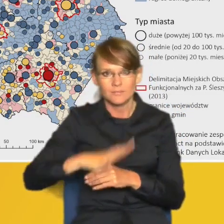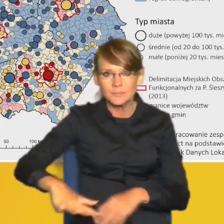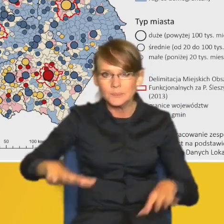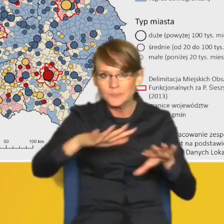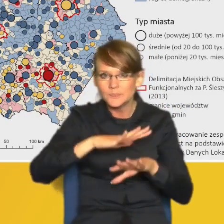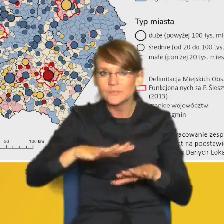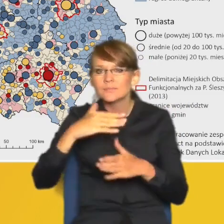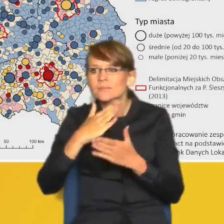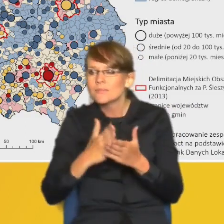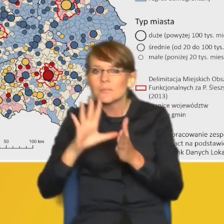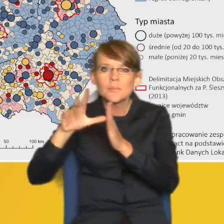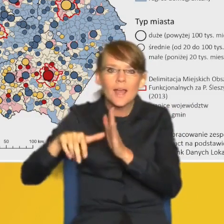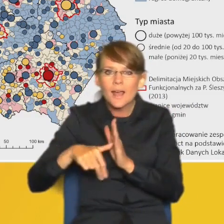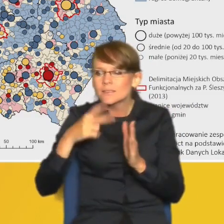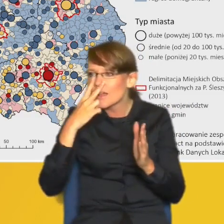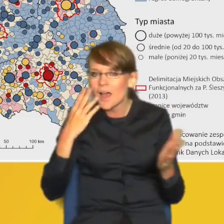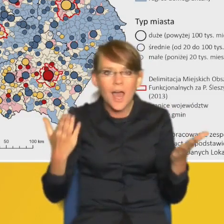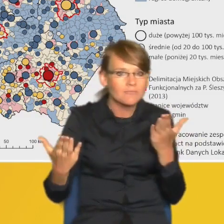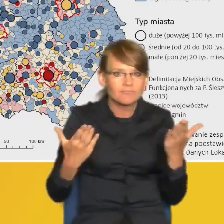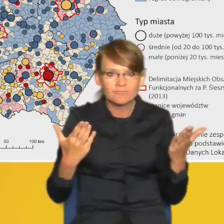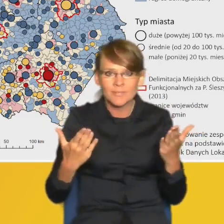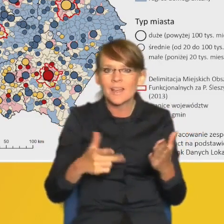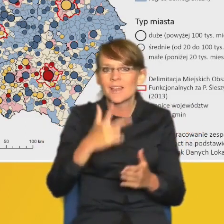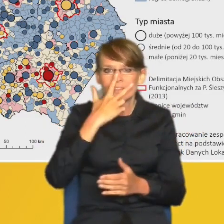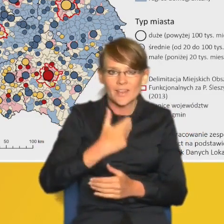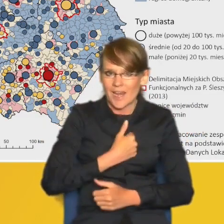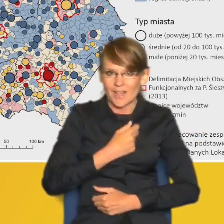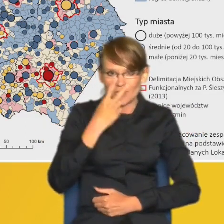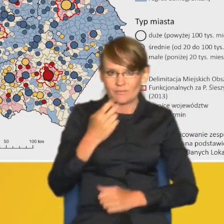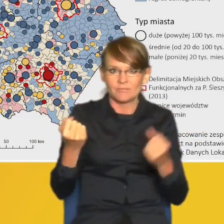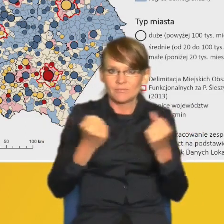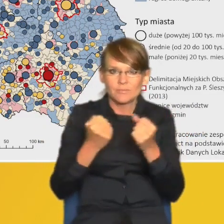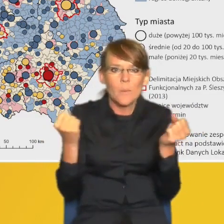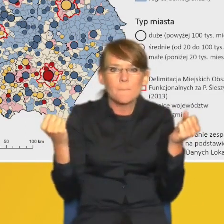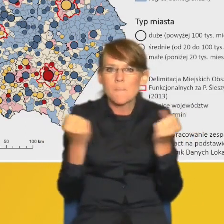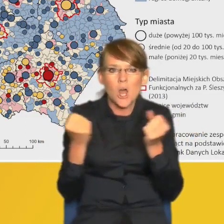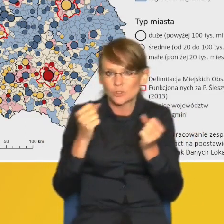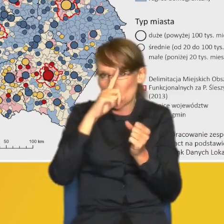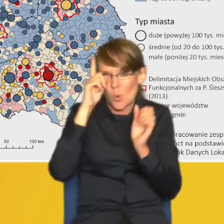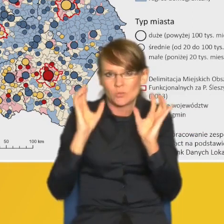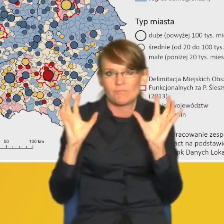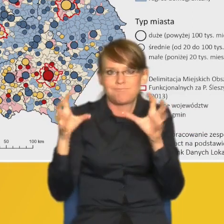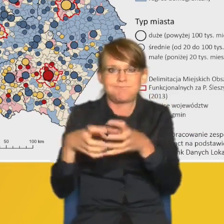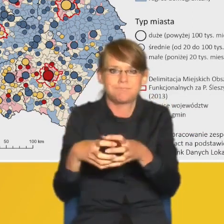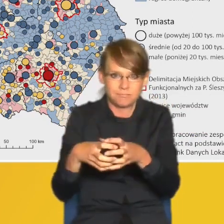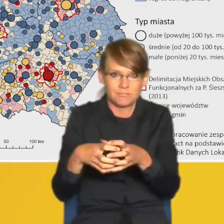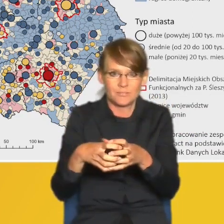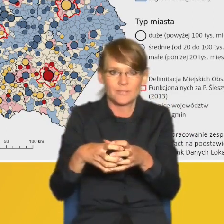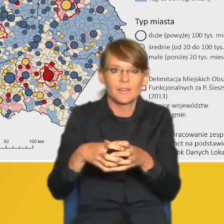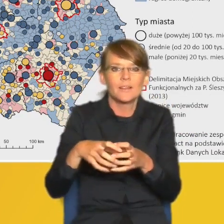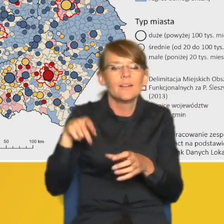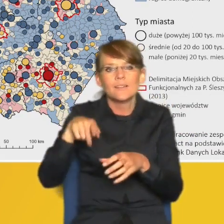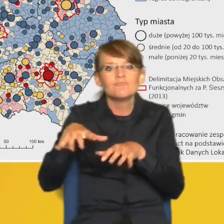wyraźnie rysuje nam się metropolizacja, więc ponadprzeciętna koncentracja ludności, oczywiście także